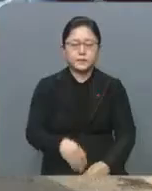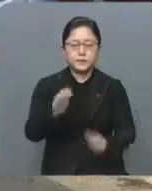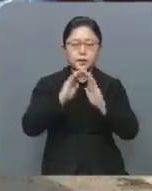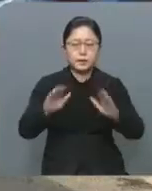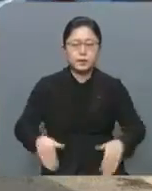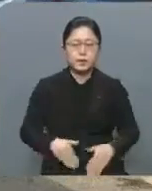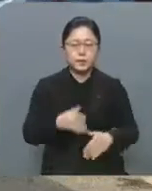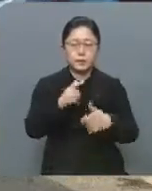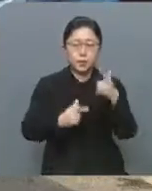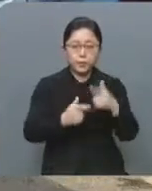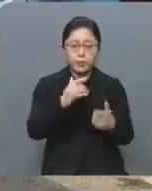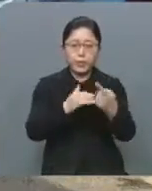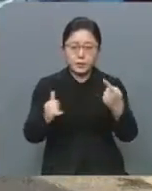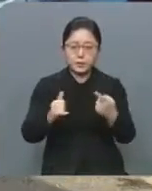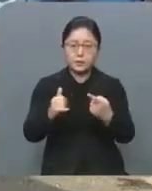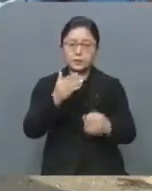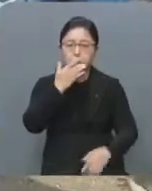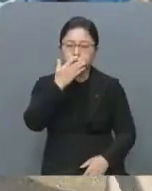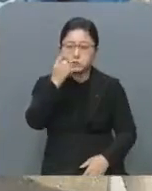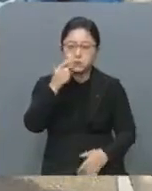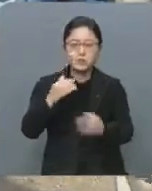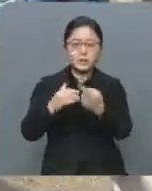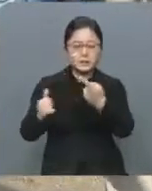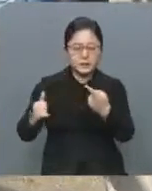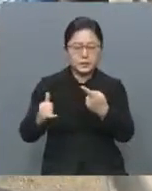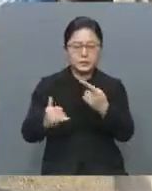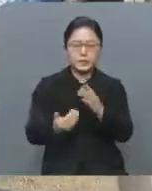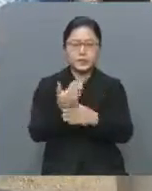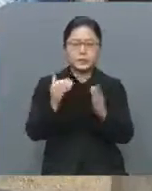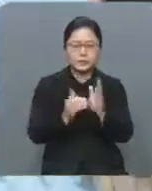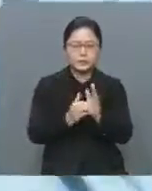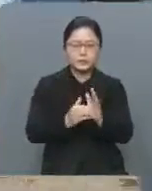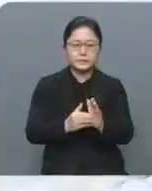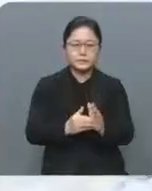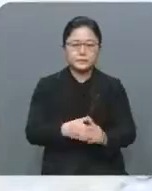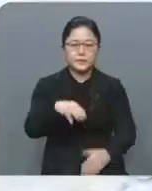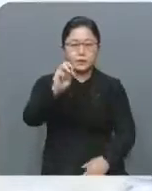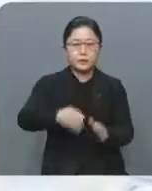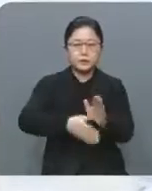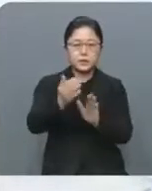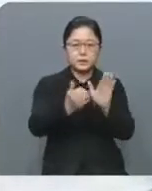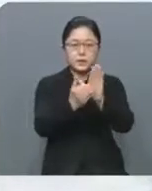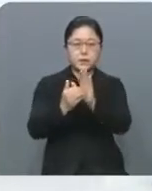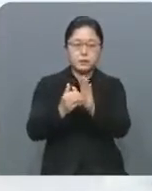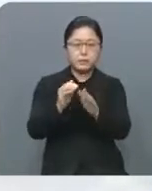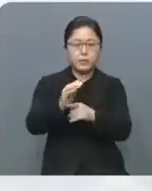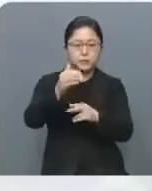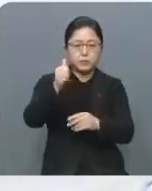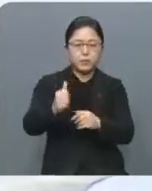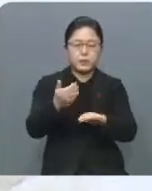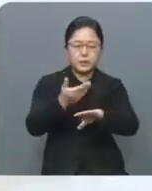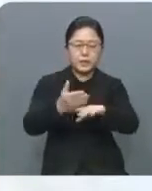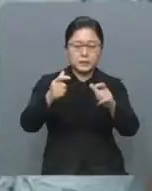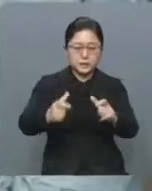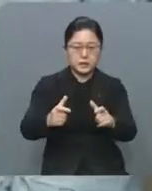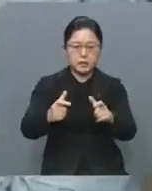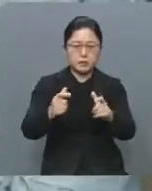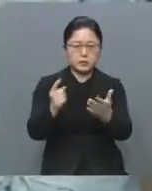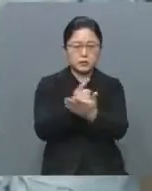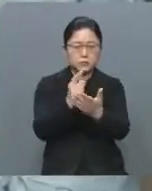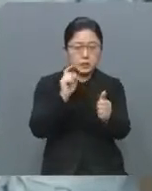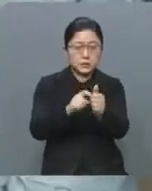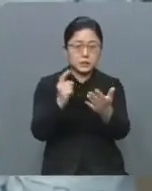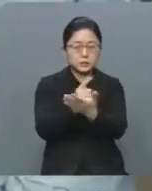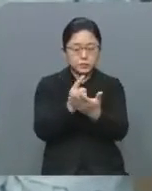전남은 목포와 순천에서 지역 감염자가 1명씩 나왔습니다. 광주시 방역당국은 타지역 확진자 접촉으로 인한